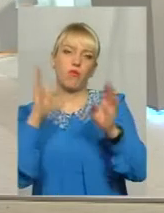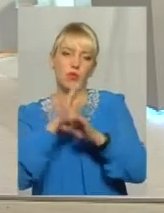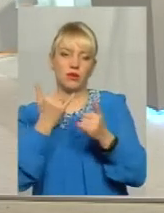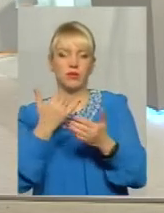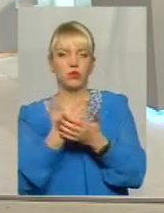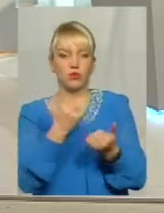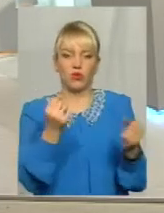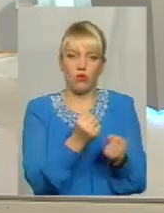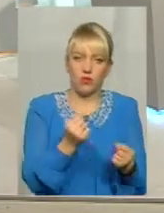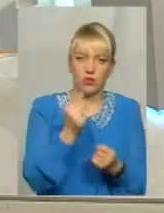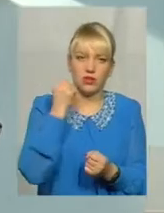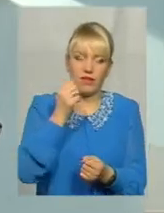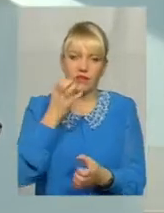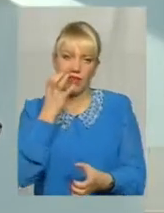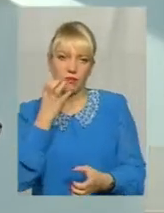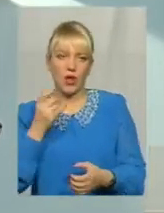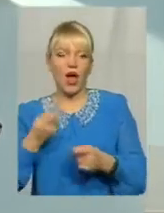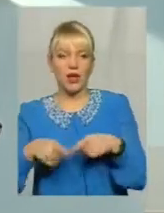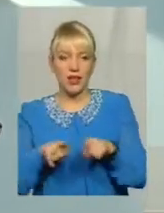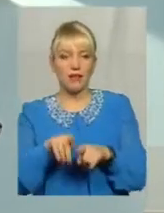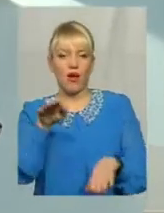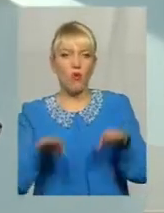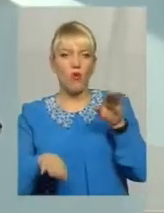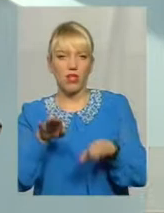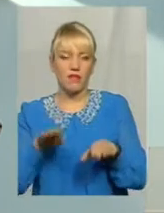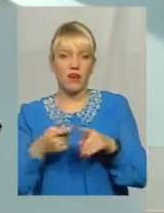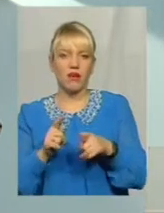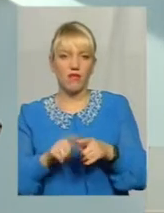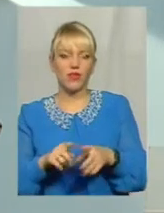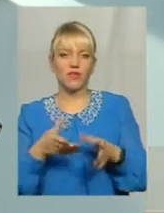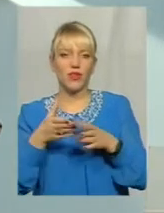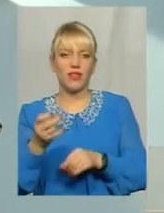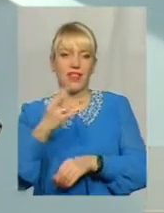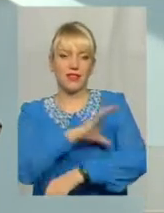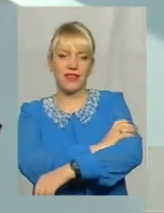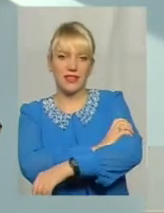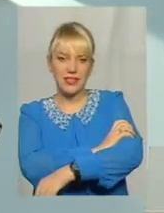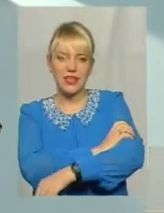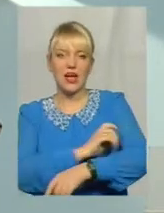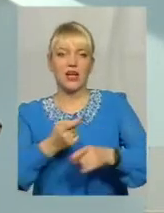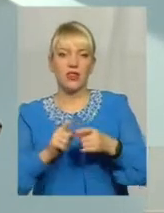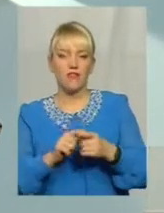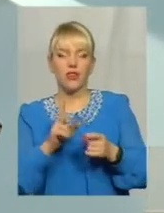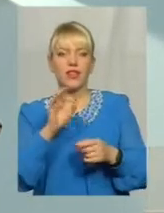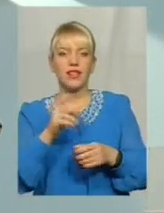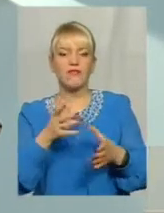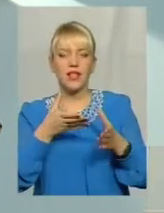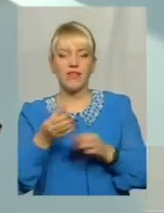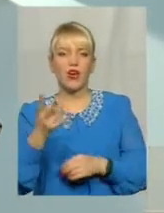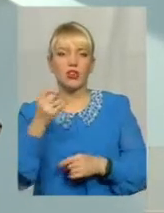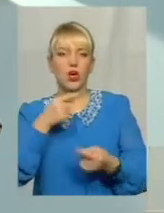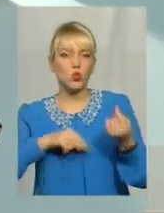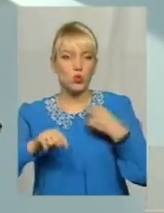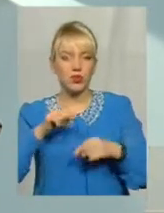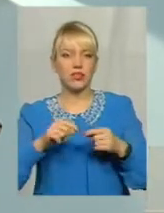холодно, завтра тепло. Такі коливання спричиняють значні коливання артеріального тиску, значні зміни тонусу судин. І, да, в такому випадку